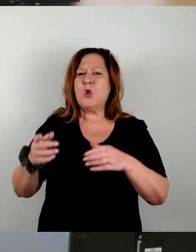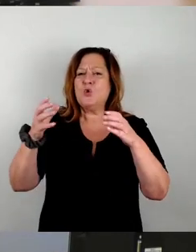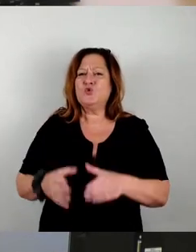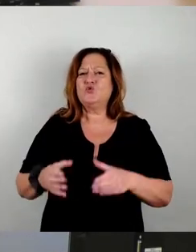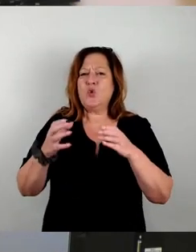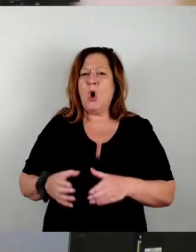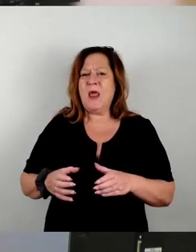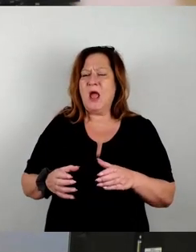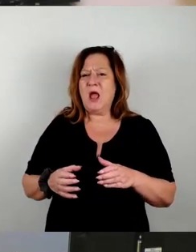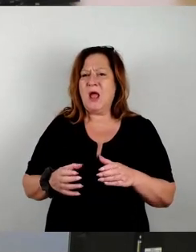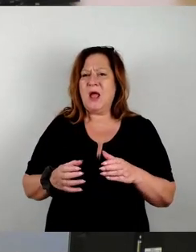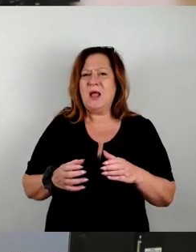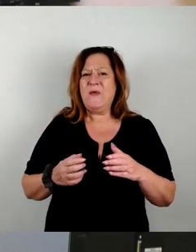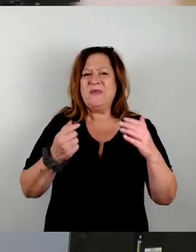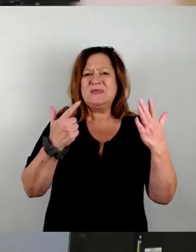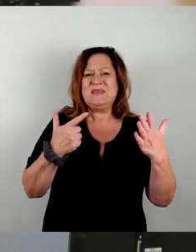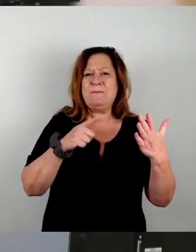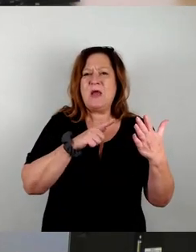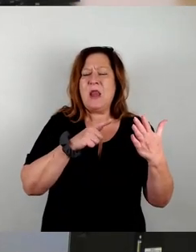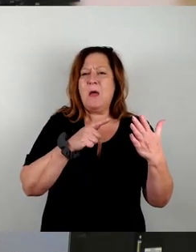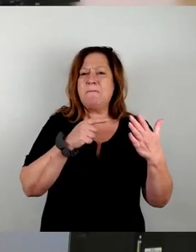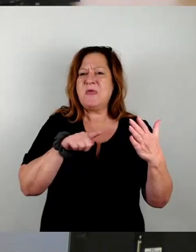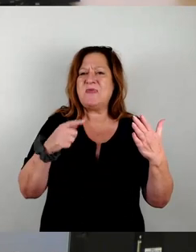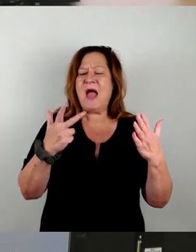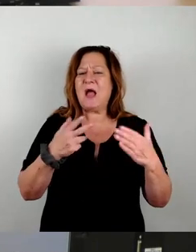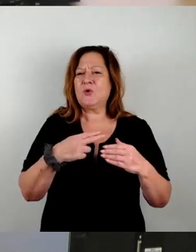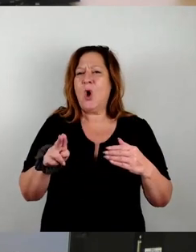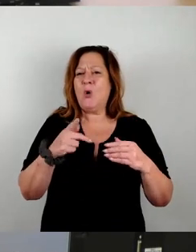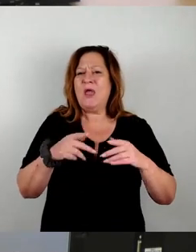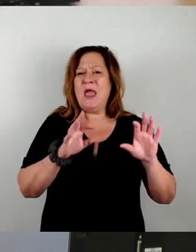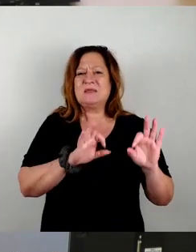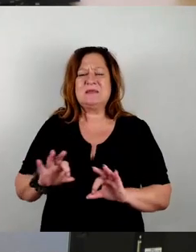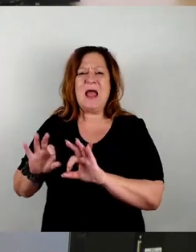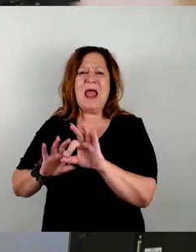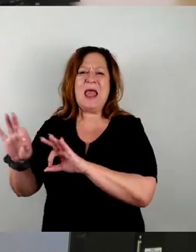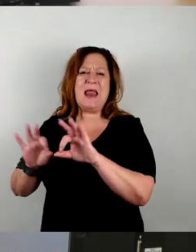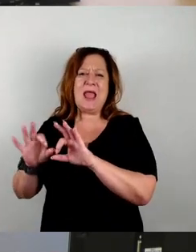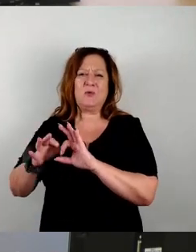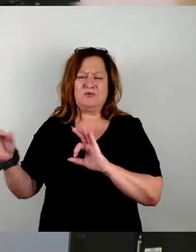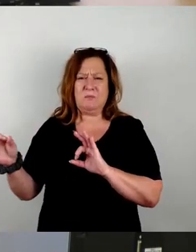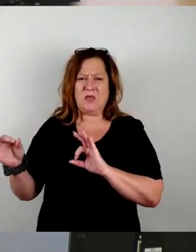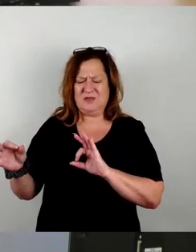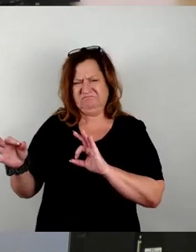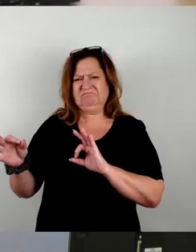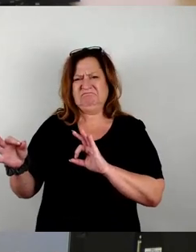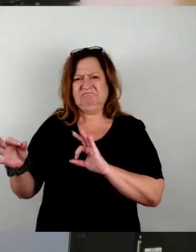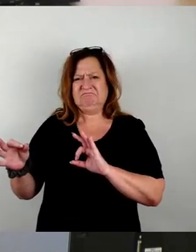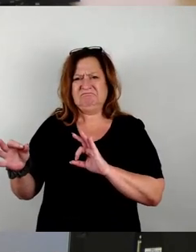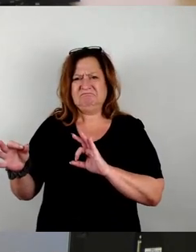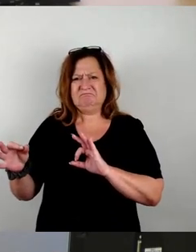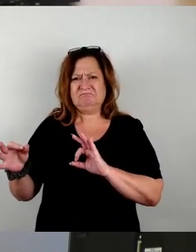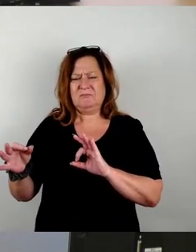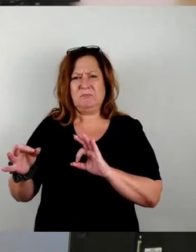in Lenkungsmaßnahmen führen sollen. Da haben wir uns natürlich auch die Frage gestellt, ist das jetzt die